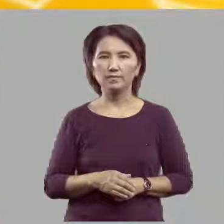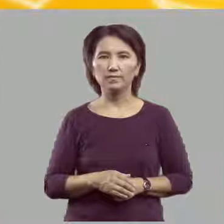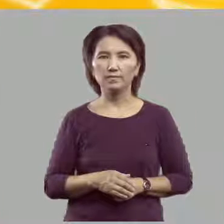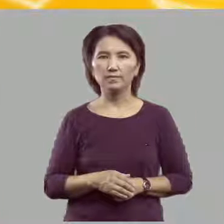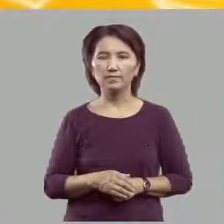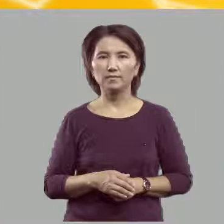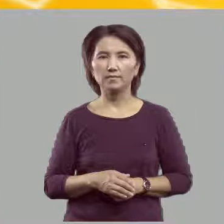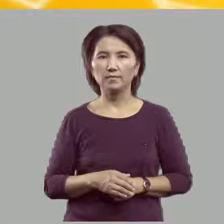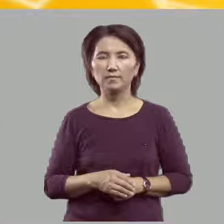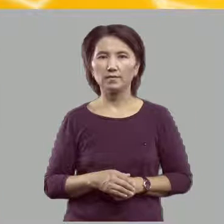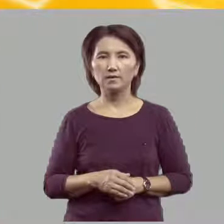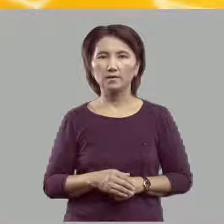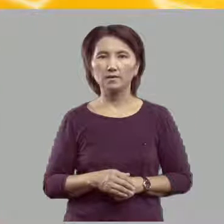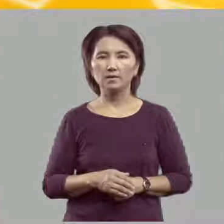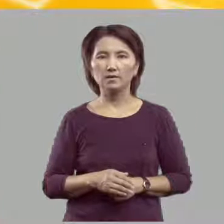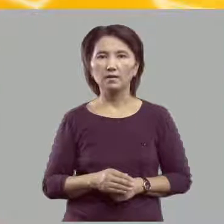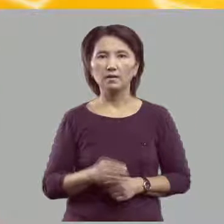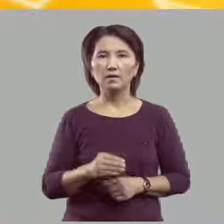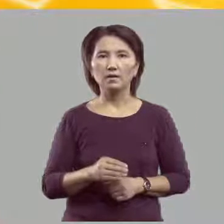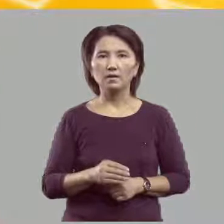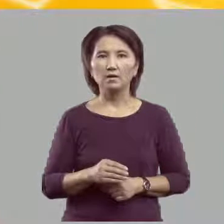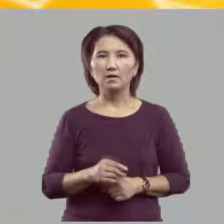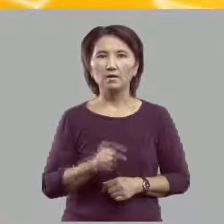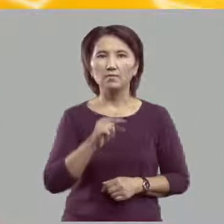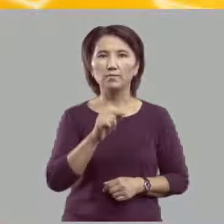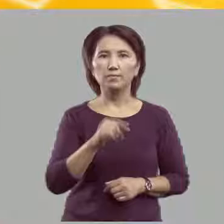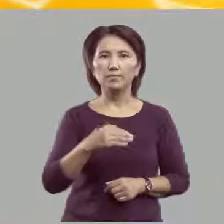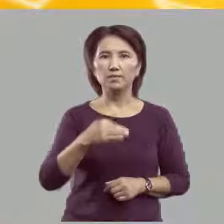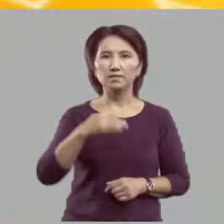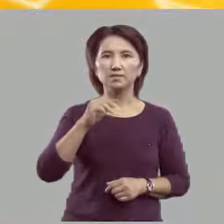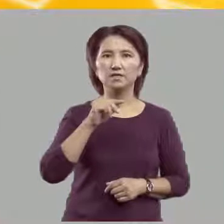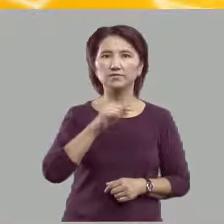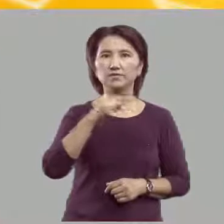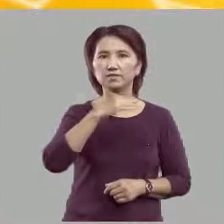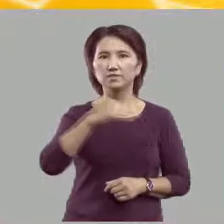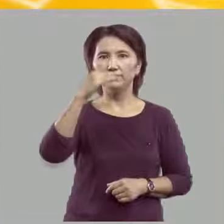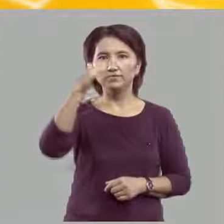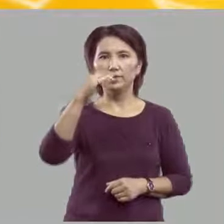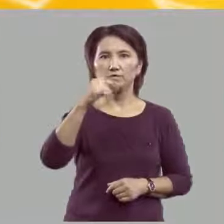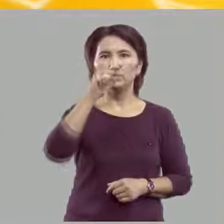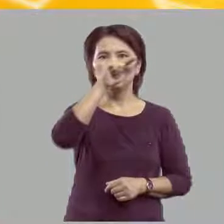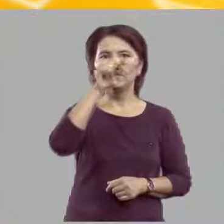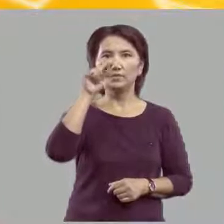Поставьте сверху над буквой две точки.